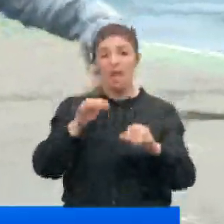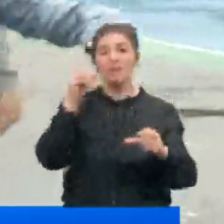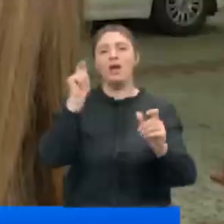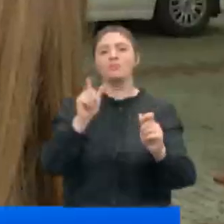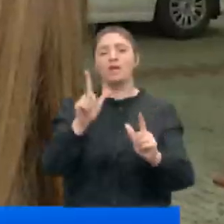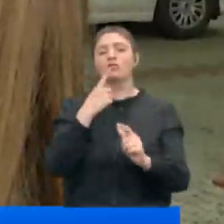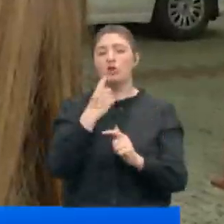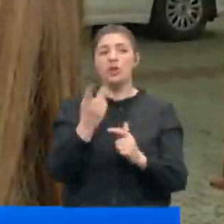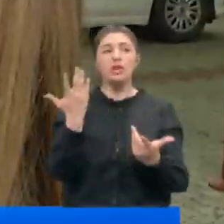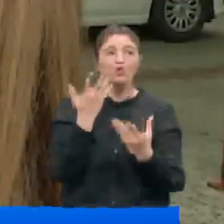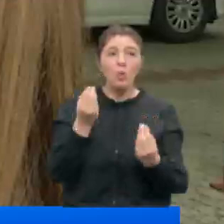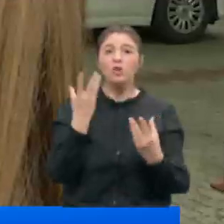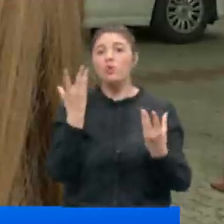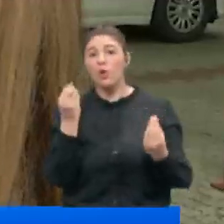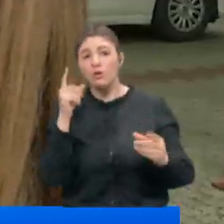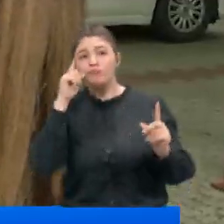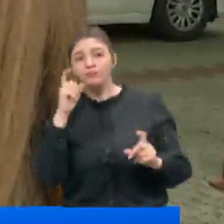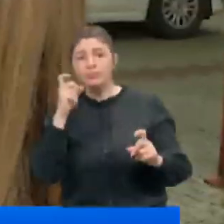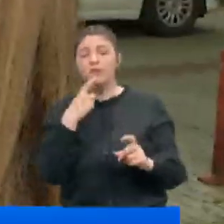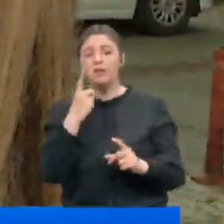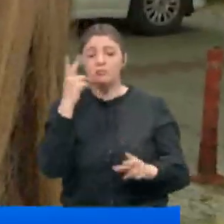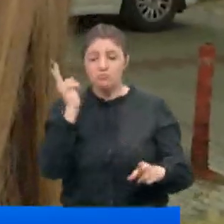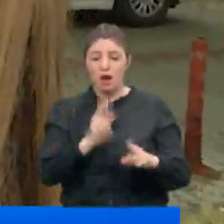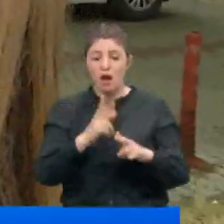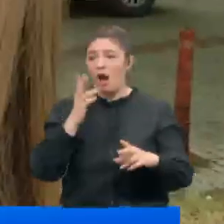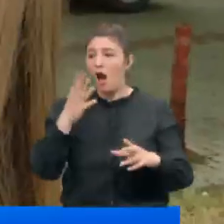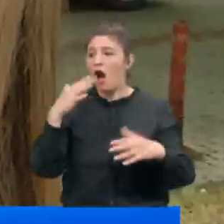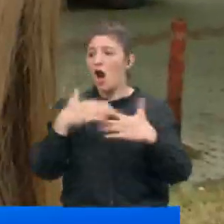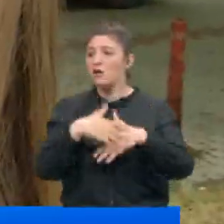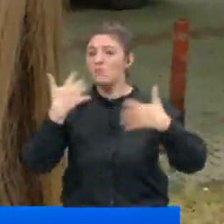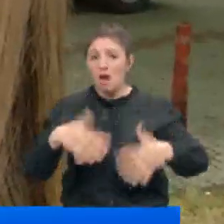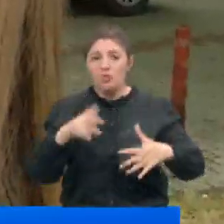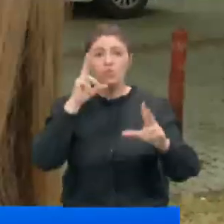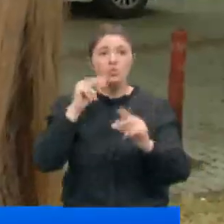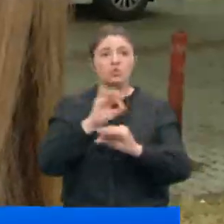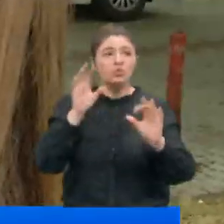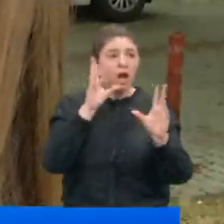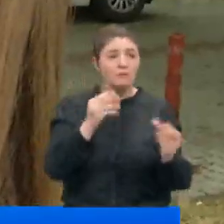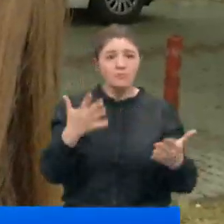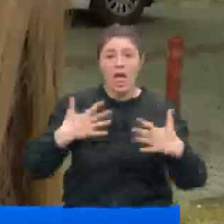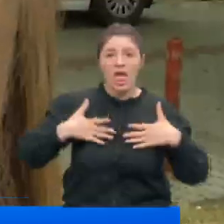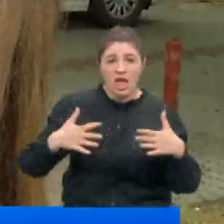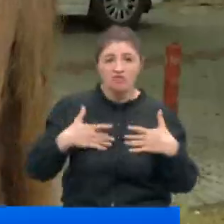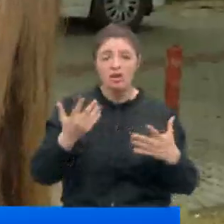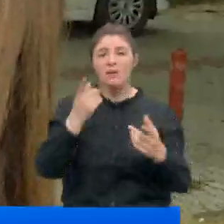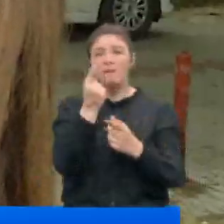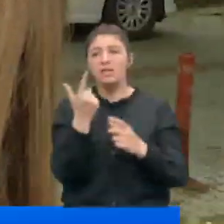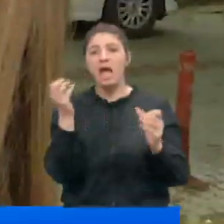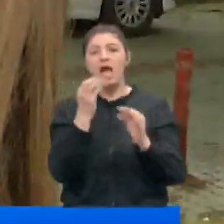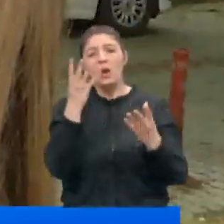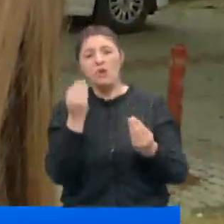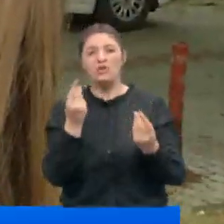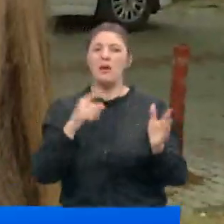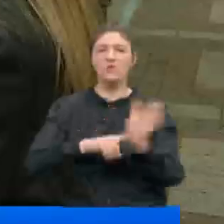dahilinde. Nasıl oldu, nasıl olacak derken yani bir anki akşam telaşı uykusuz kalma mesela heyecan. Biraz daha erken